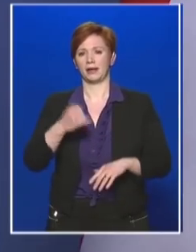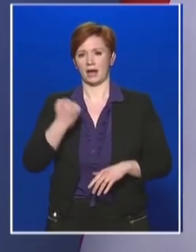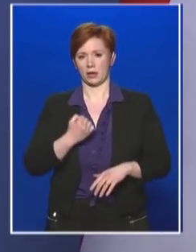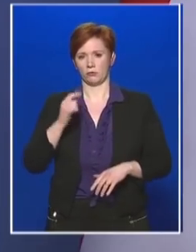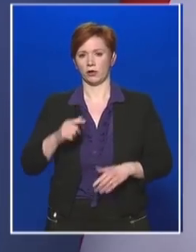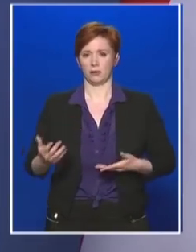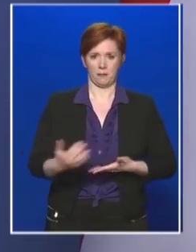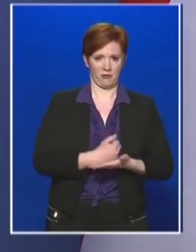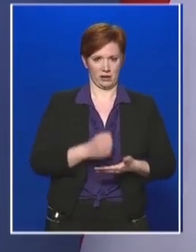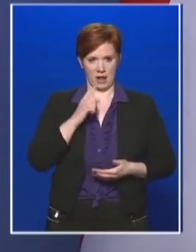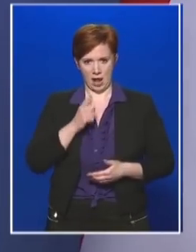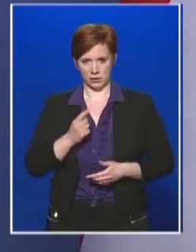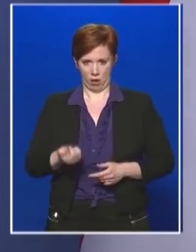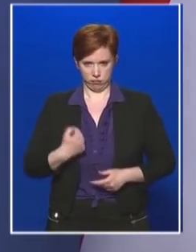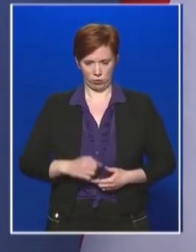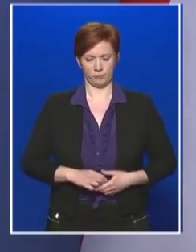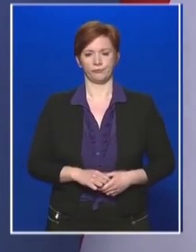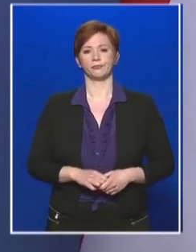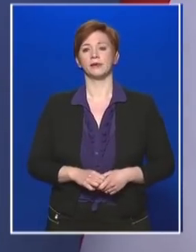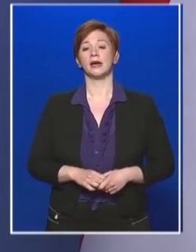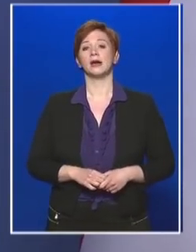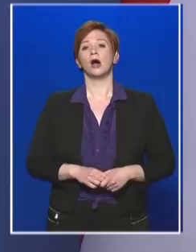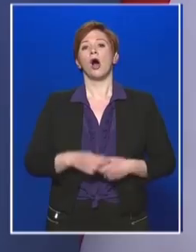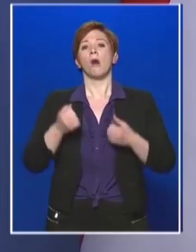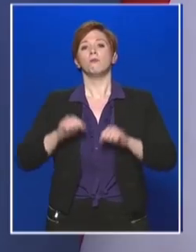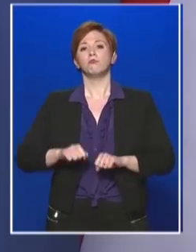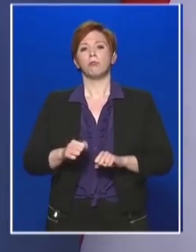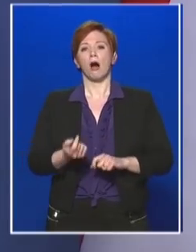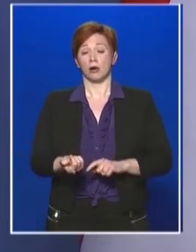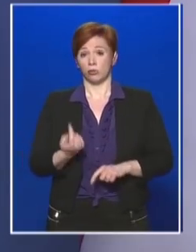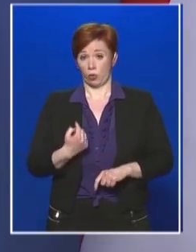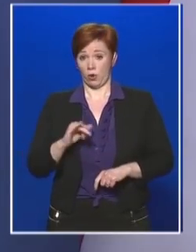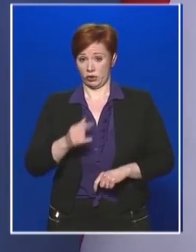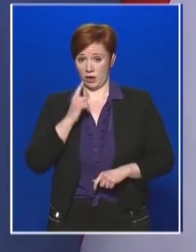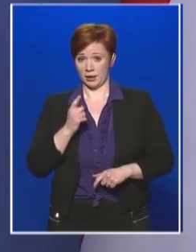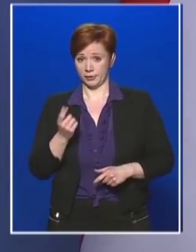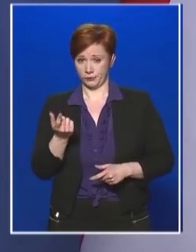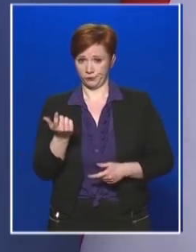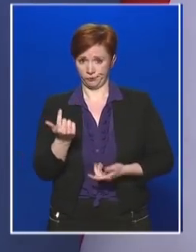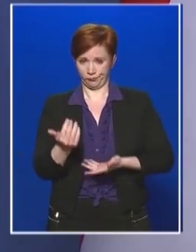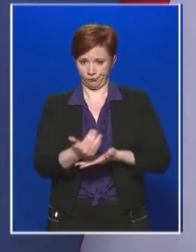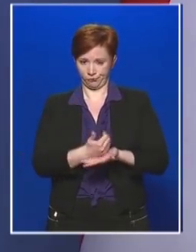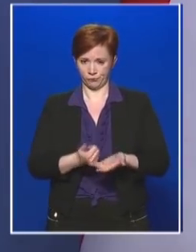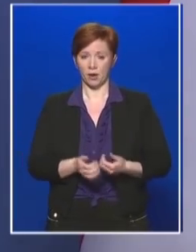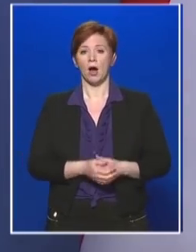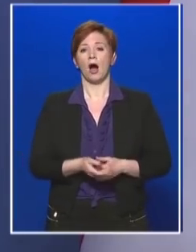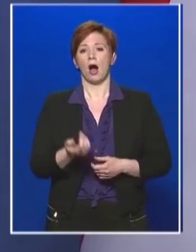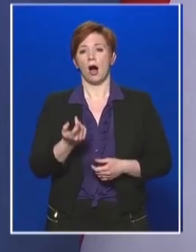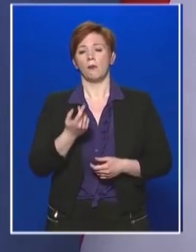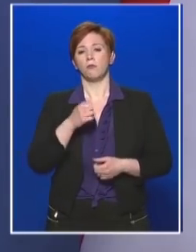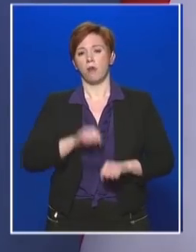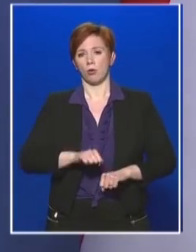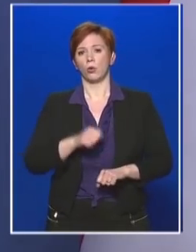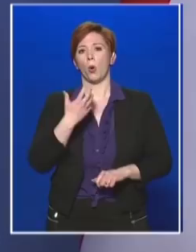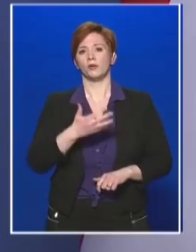A pénzügyi szektortól, bankoktól kérünk hozzájárulást, a bankoknak 55 milliárd forintot kell